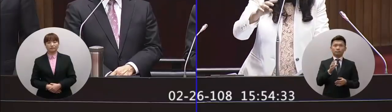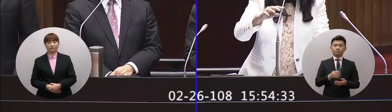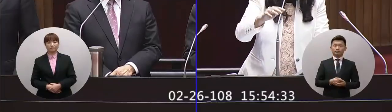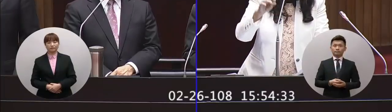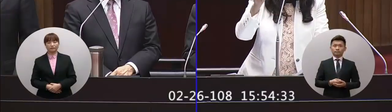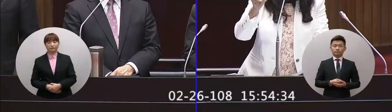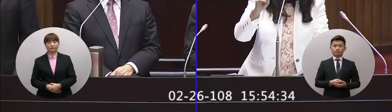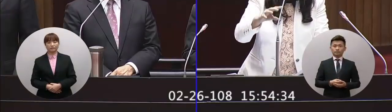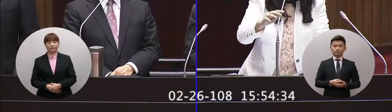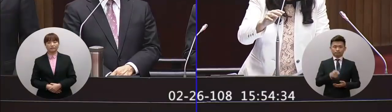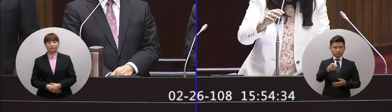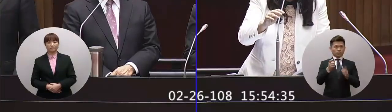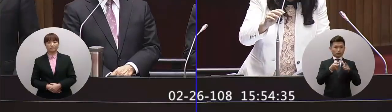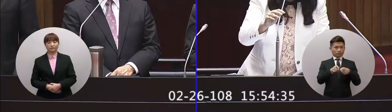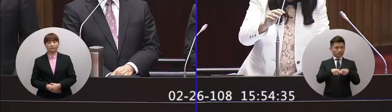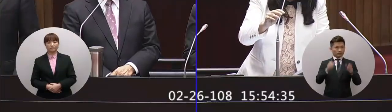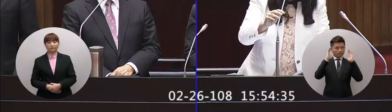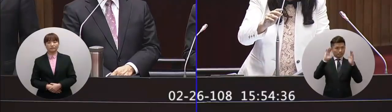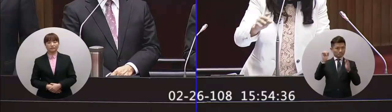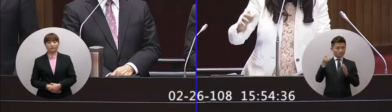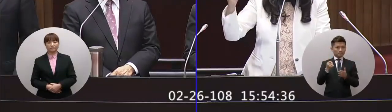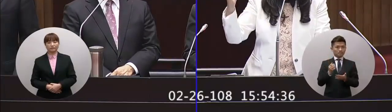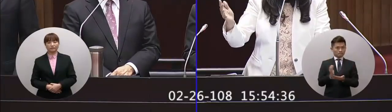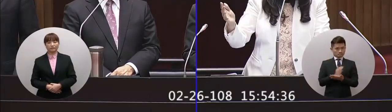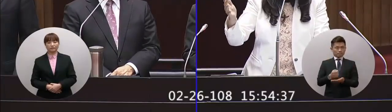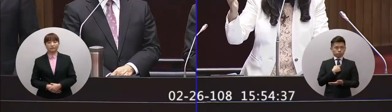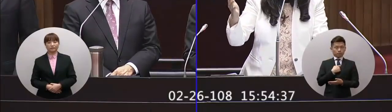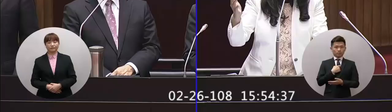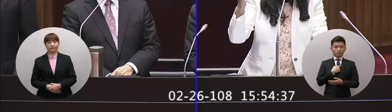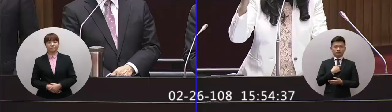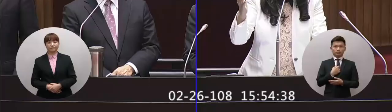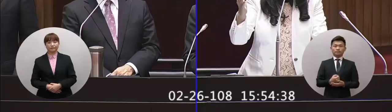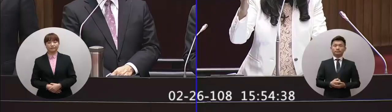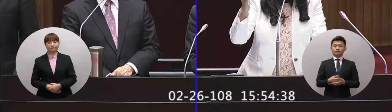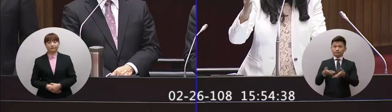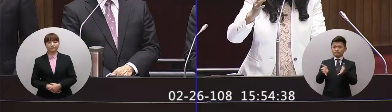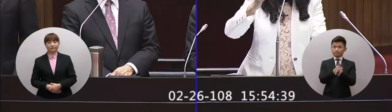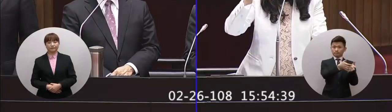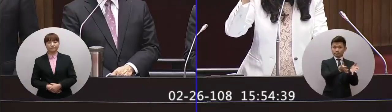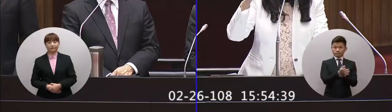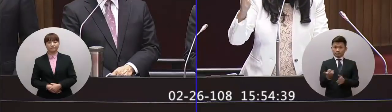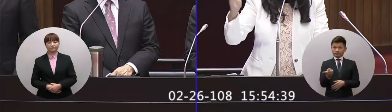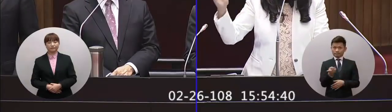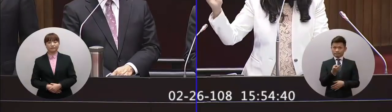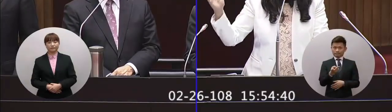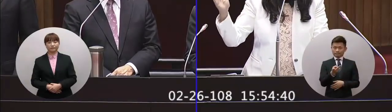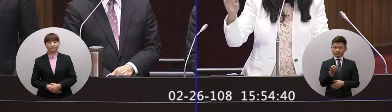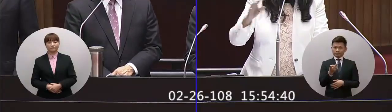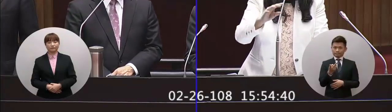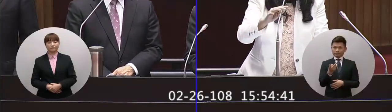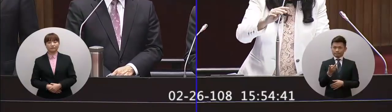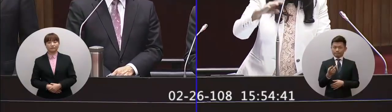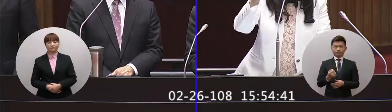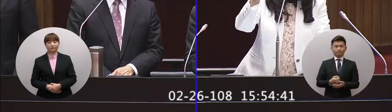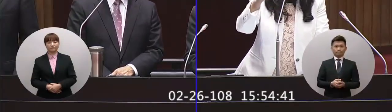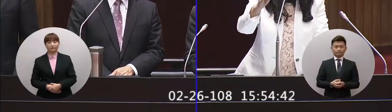你要秉持公平正義的原則為什麼因為這兩個部會已經在她過去這幾個